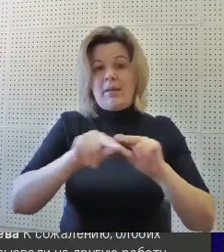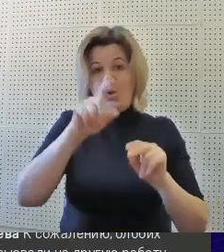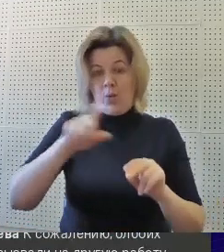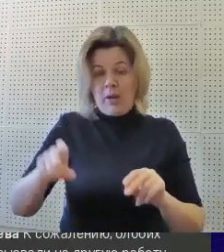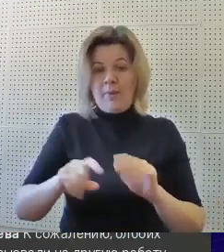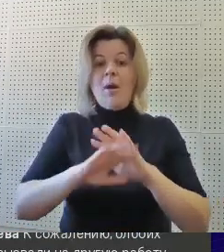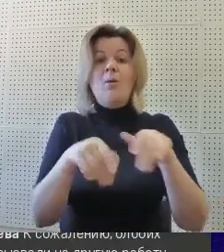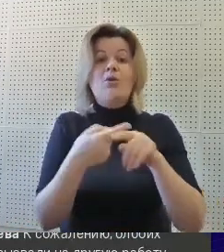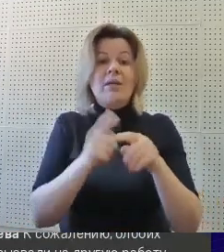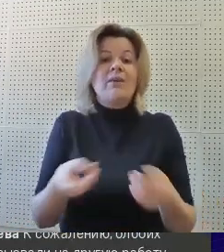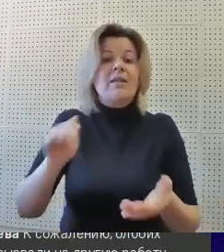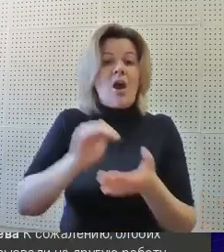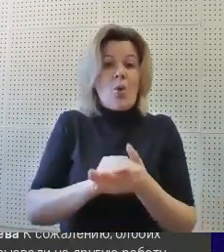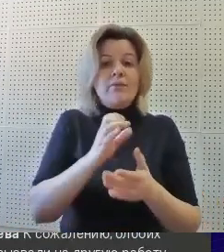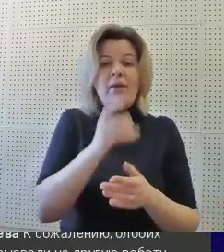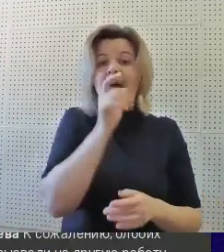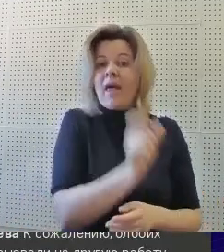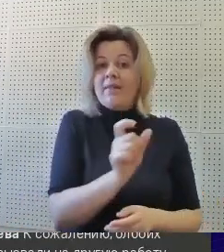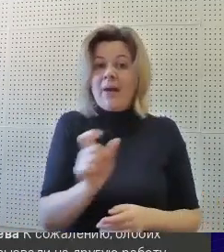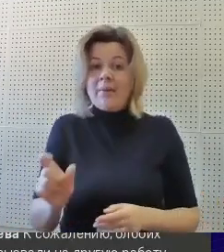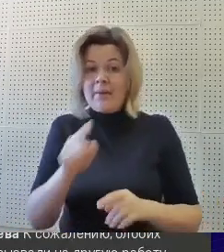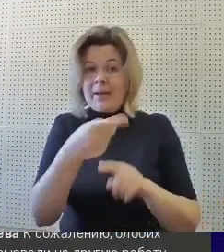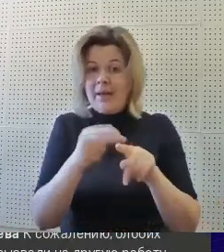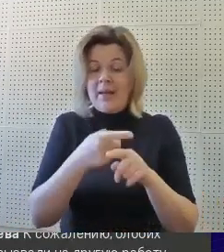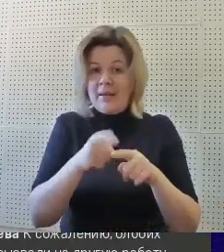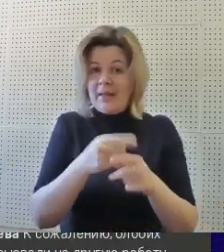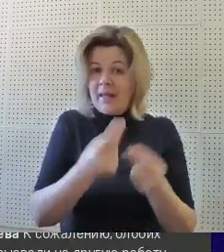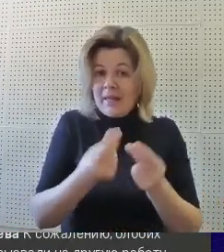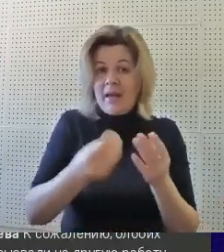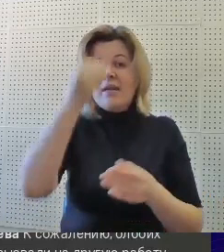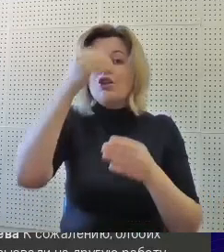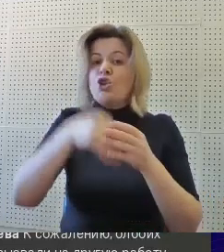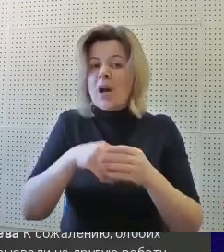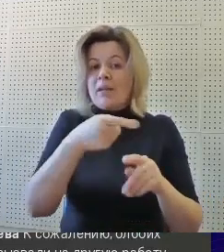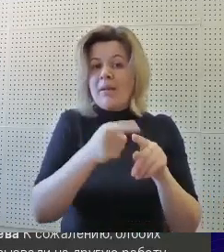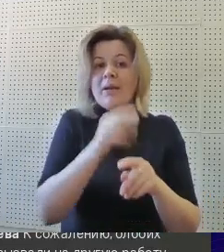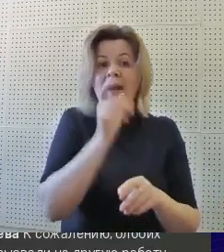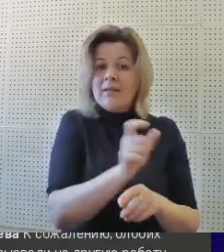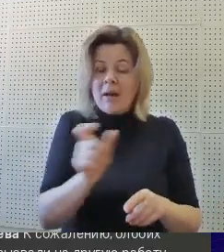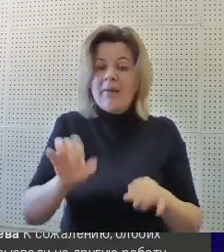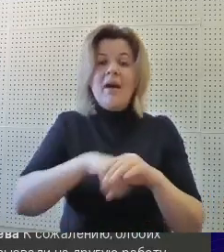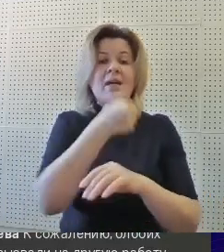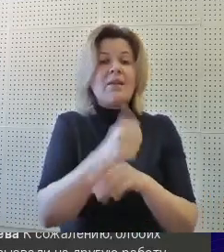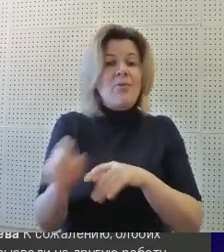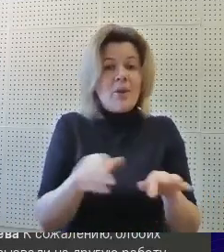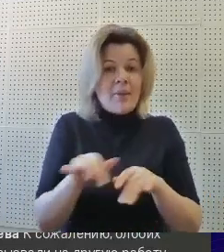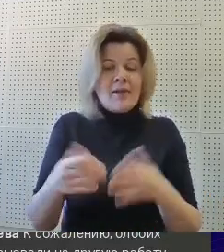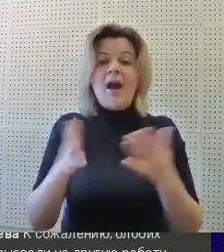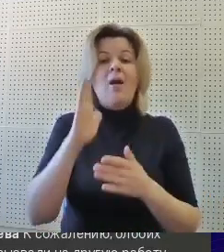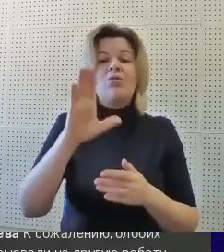педагогами. Затем знакомство с этапами игры, содержанием этапов, основными мероприятиями,